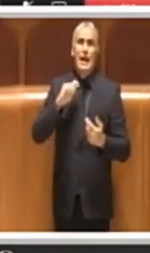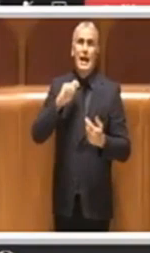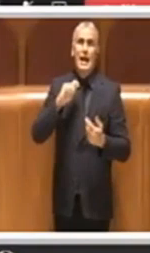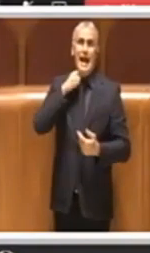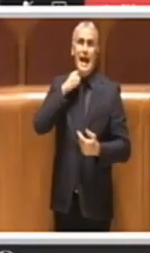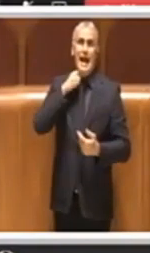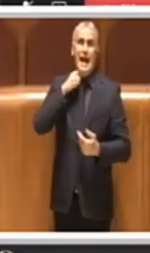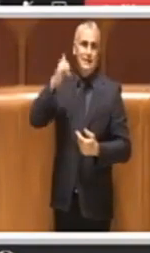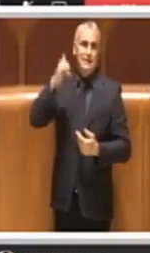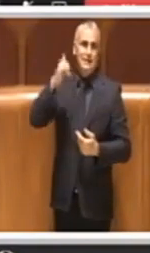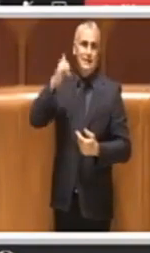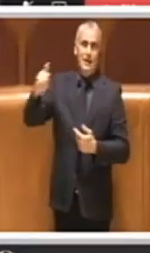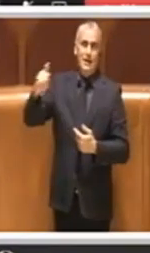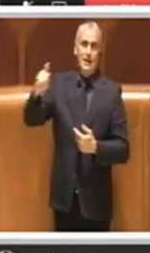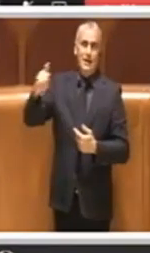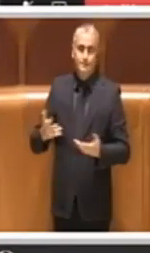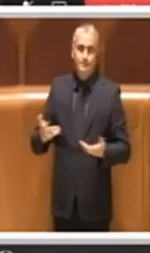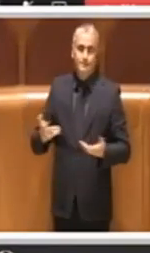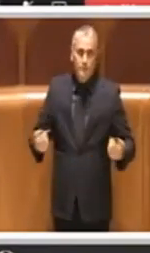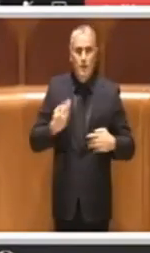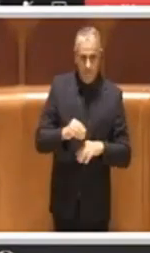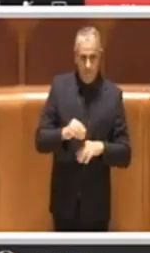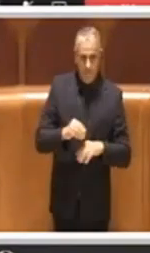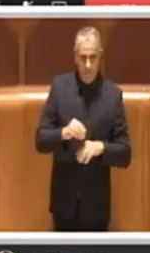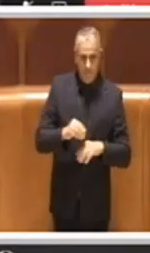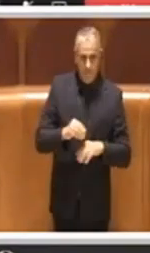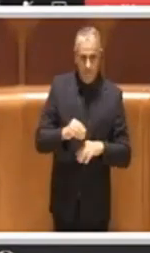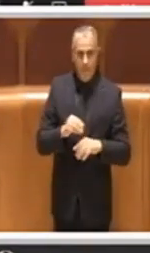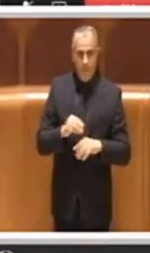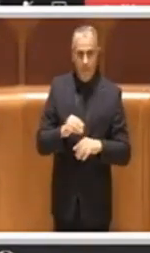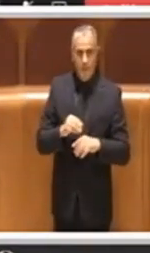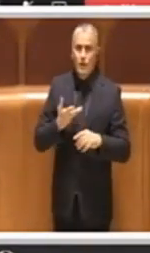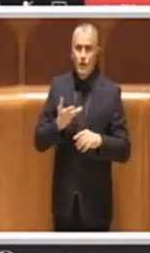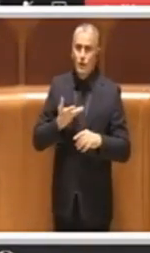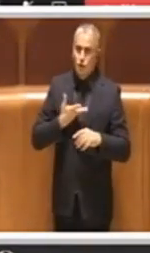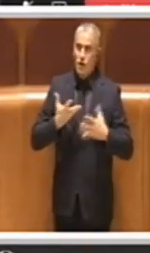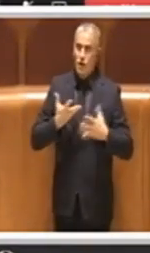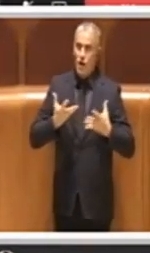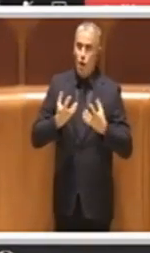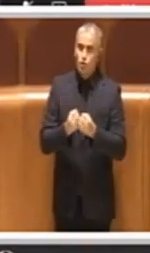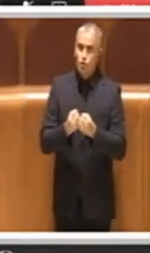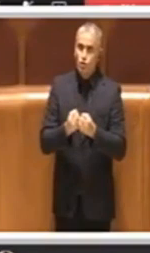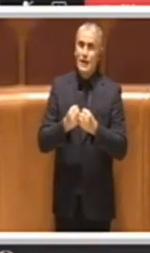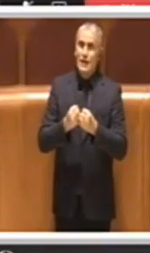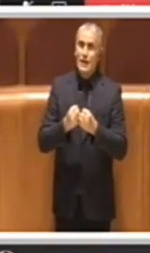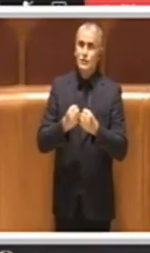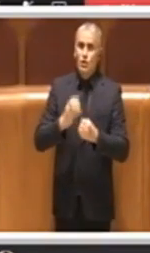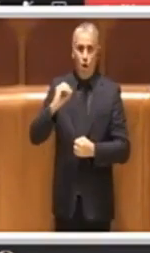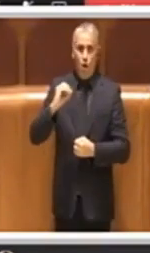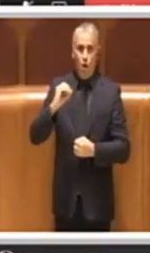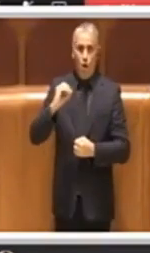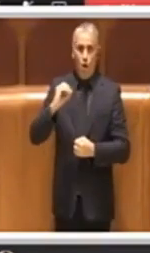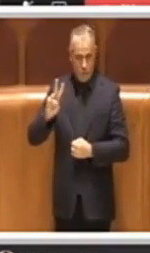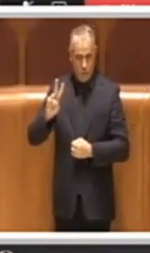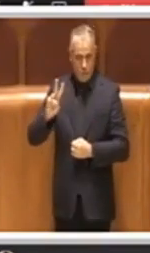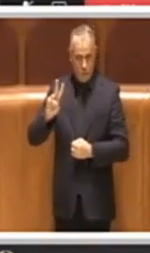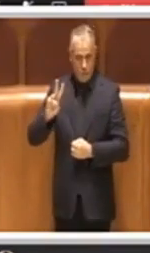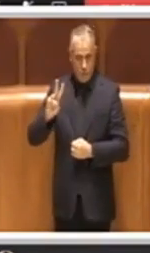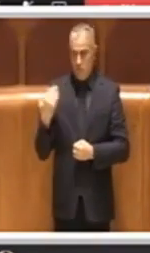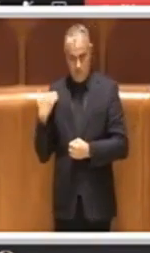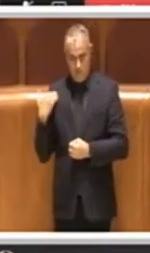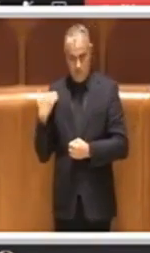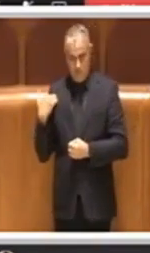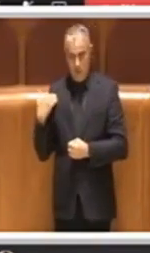Tra l'altro su questo voglio dire che in merito alla concentrazione di CO2 proprio sabato c'è stata una